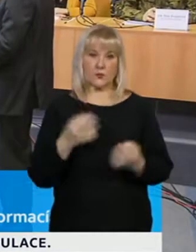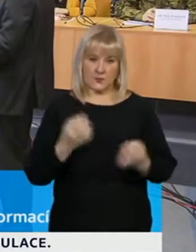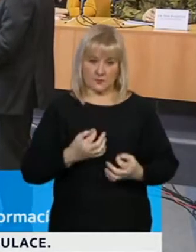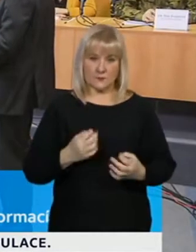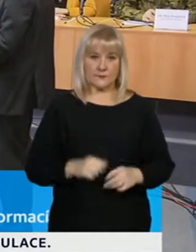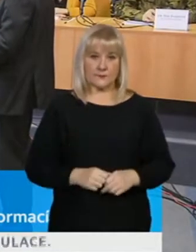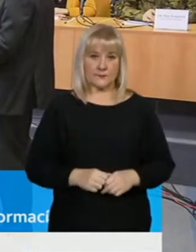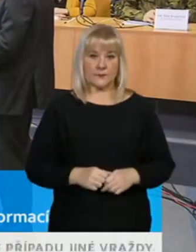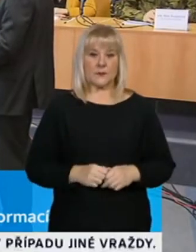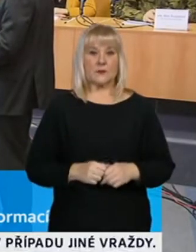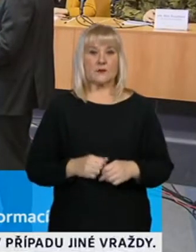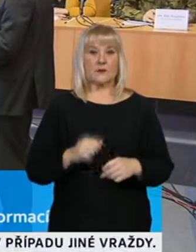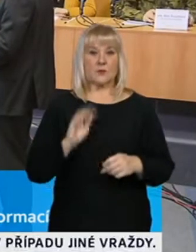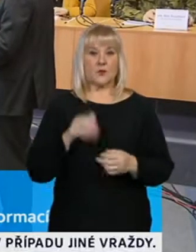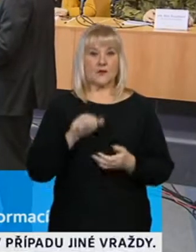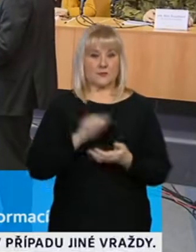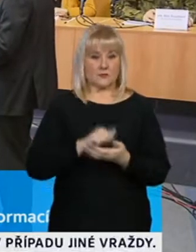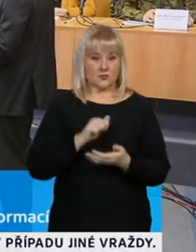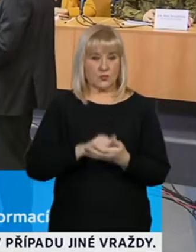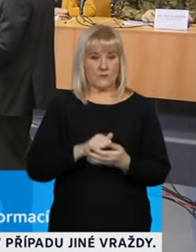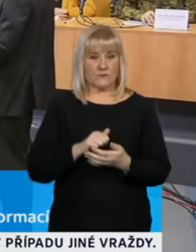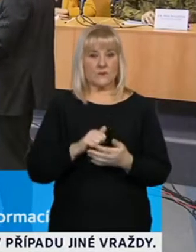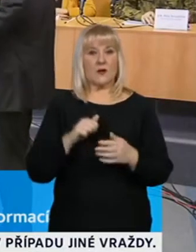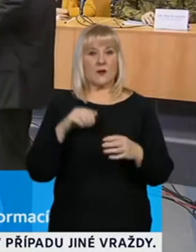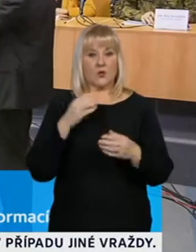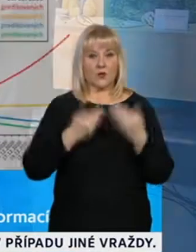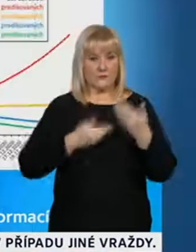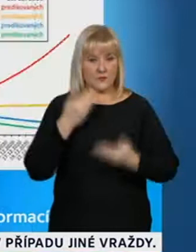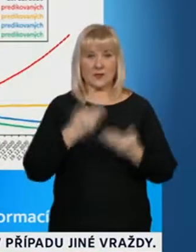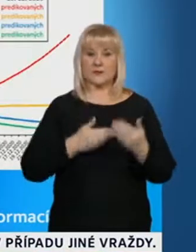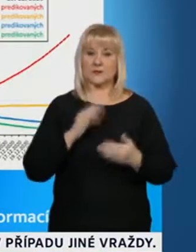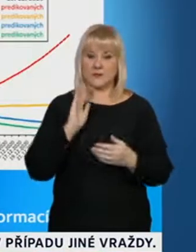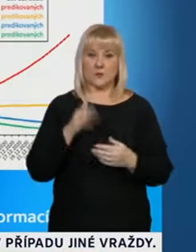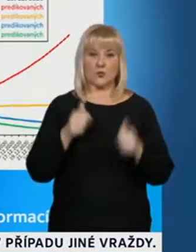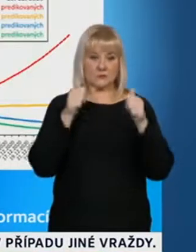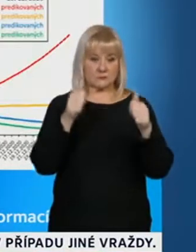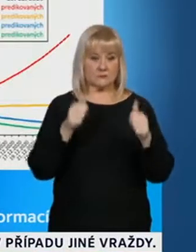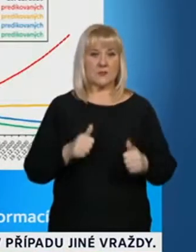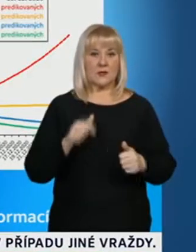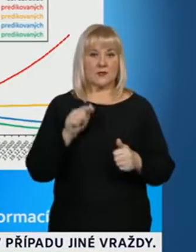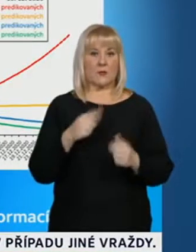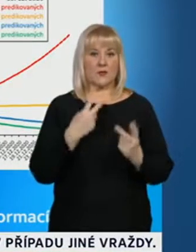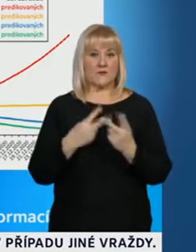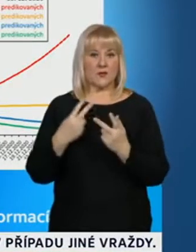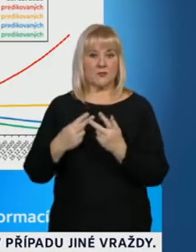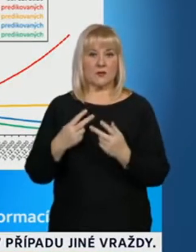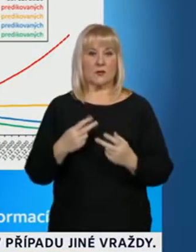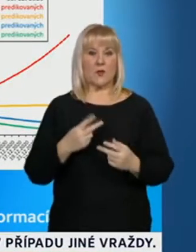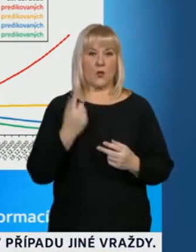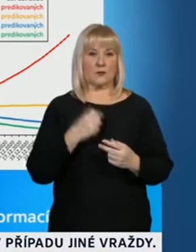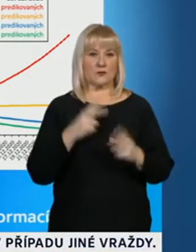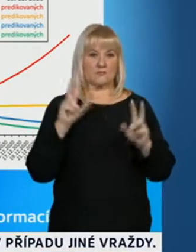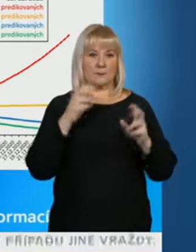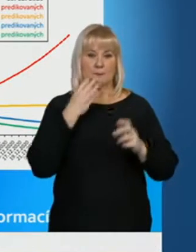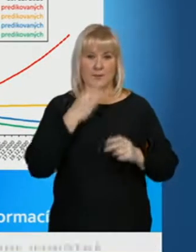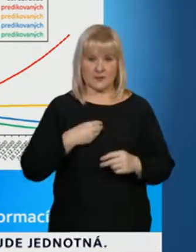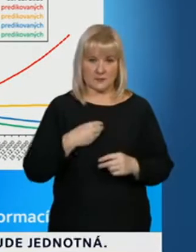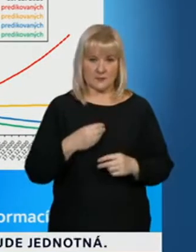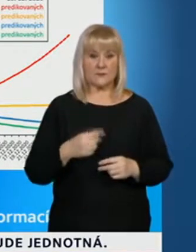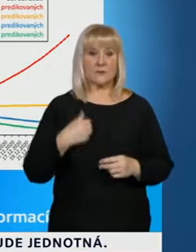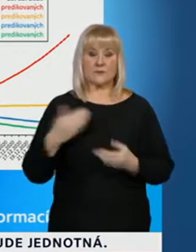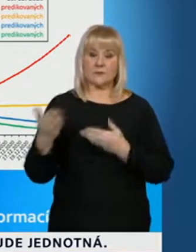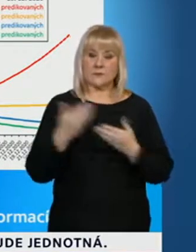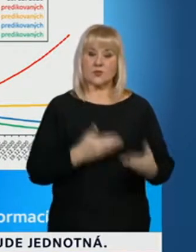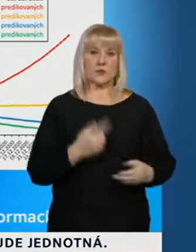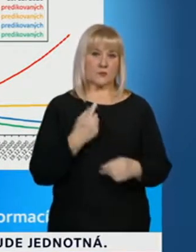budou k té tiskové konferenci vyvěšeny i detailně zase na stránkách toho psa. Po jednotlivých regionech tady jsem sebou vzal opravdu jenom dva